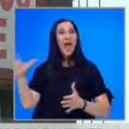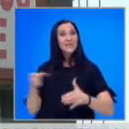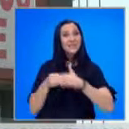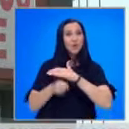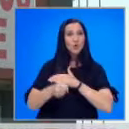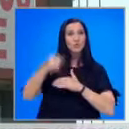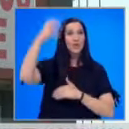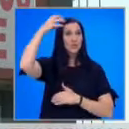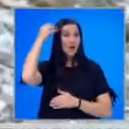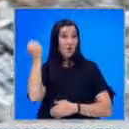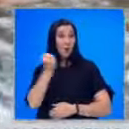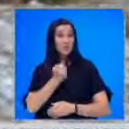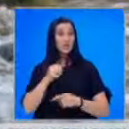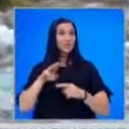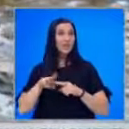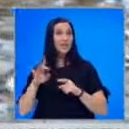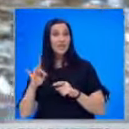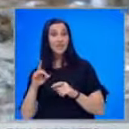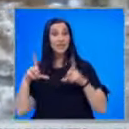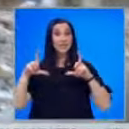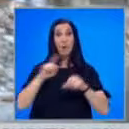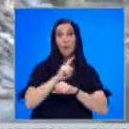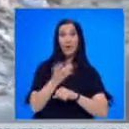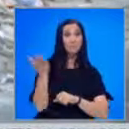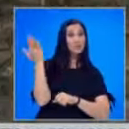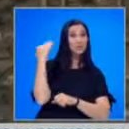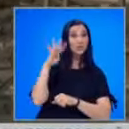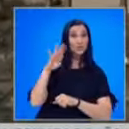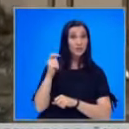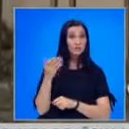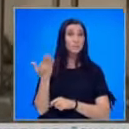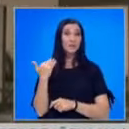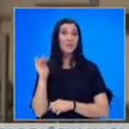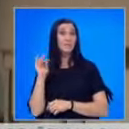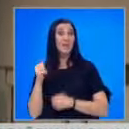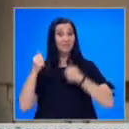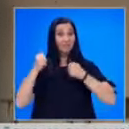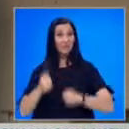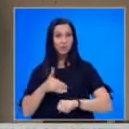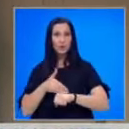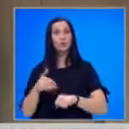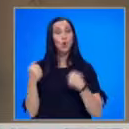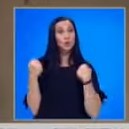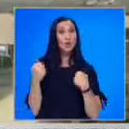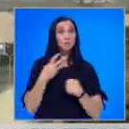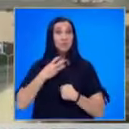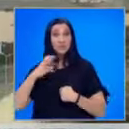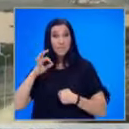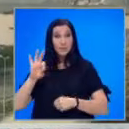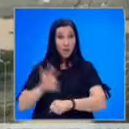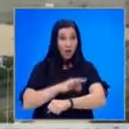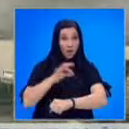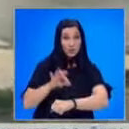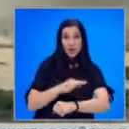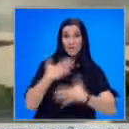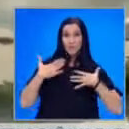държава обиец». Шади Риск е заснел момент от миналия 4 август преди да бъде тежко ранен. Той е оцелял с 350 шева по